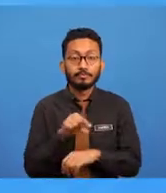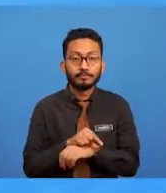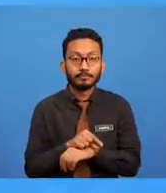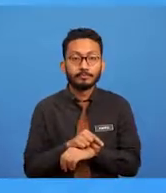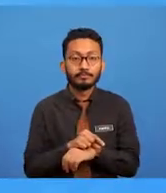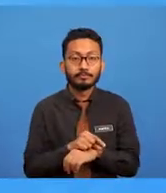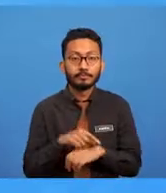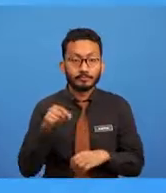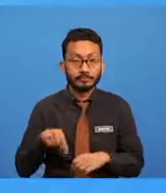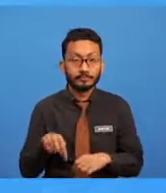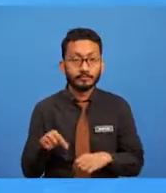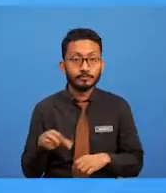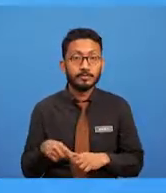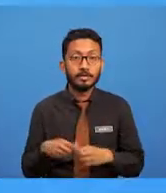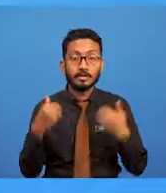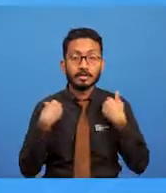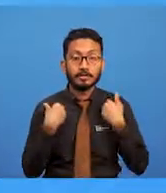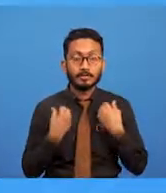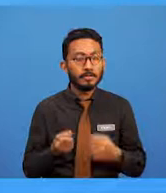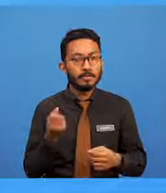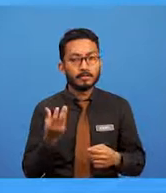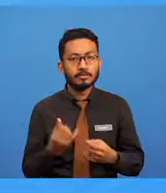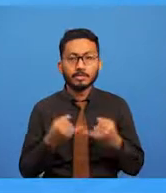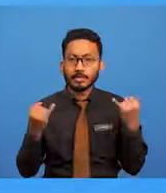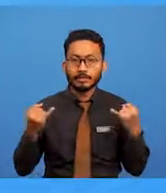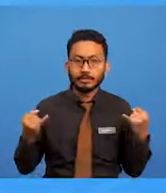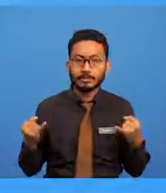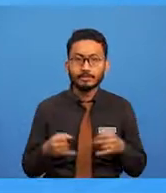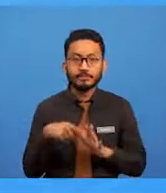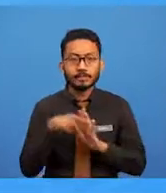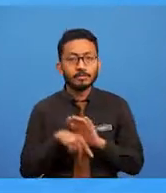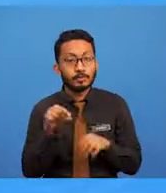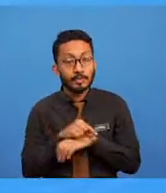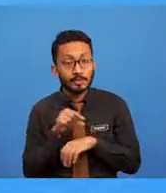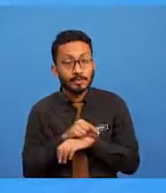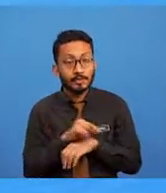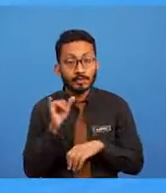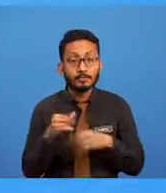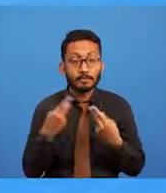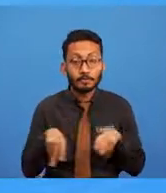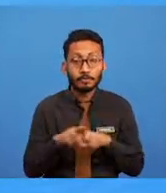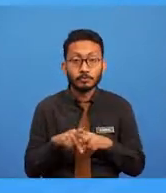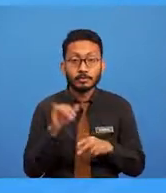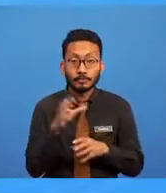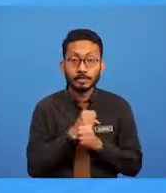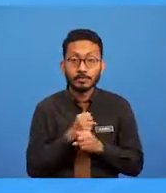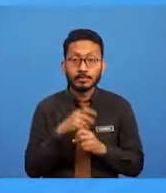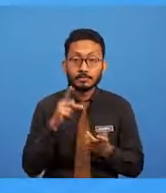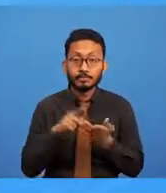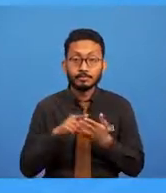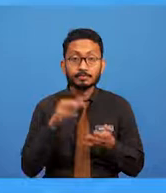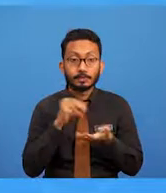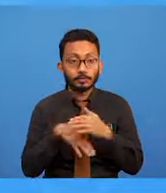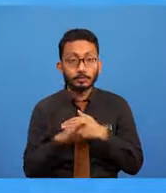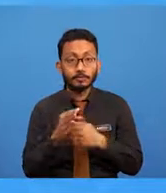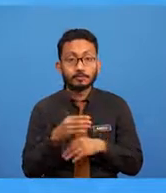terdapat beberapa jenis sasaran pengguna yang perlu diambil kira dalam mereka bentuk